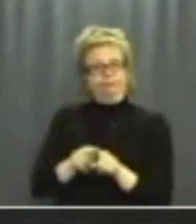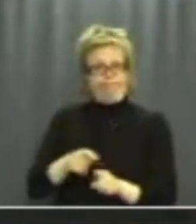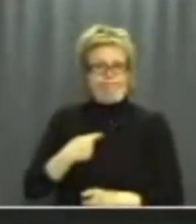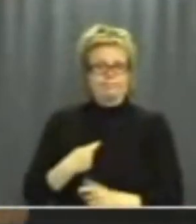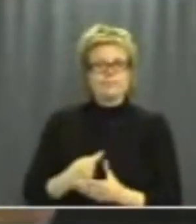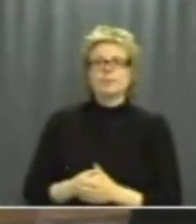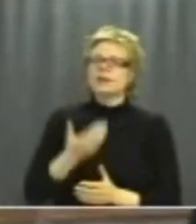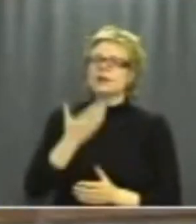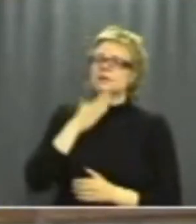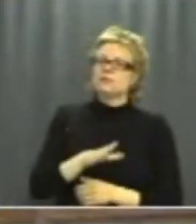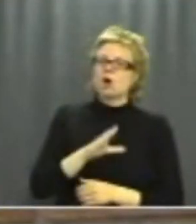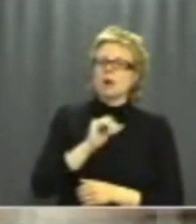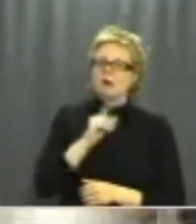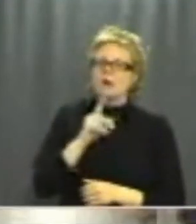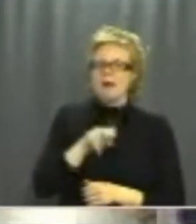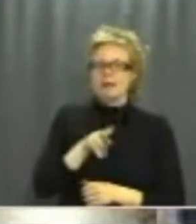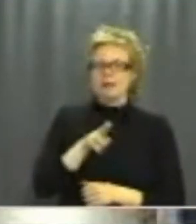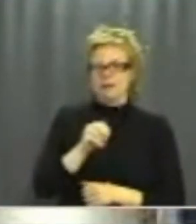Genom L. Ilan de Basso.